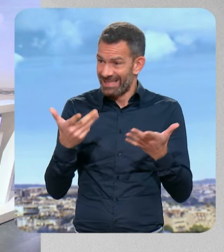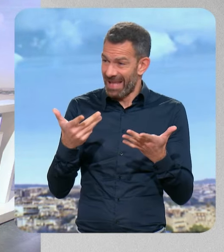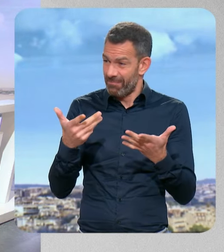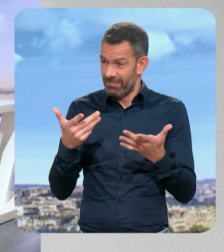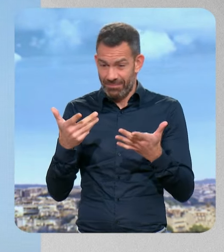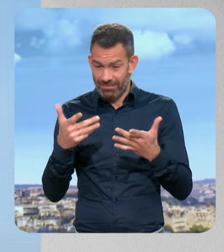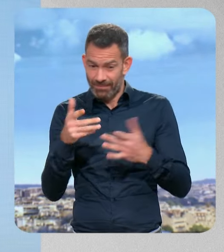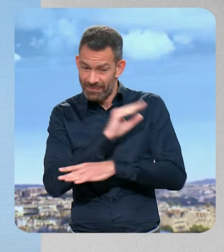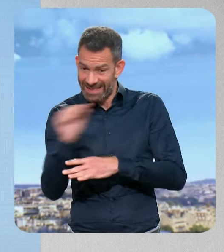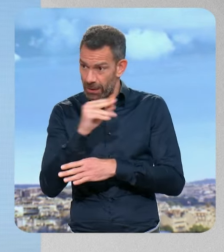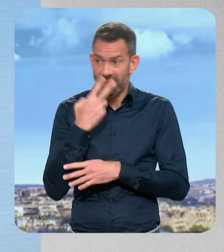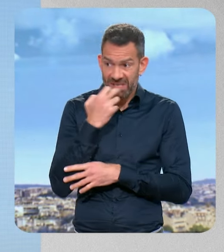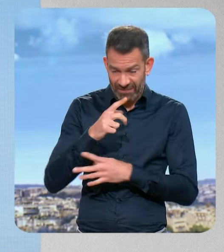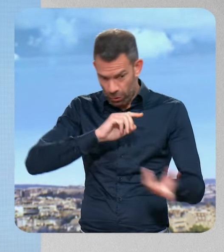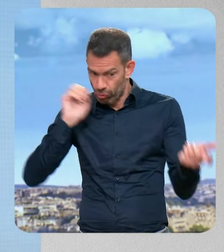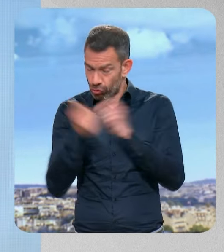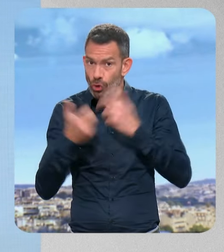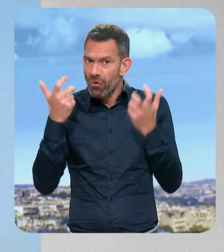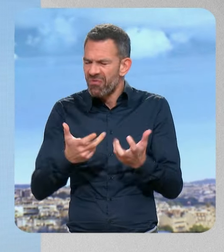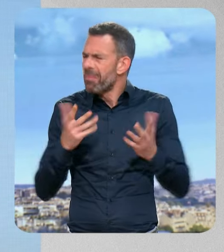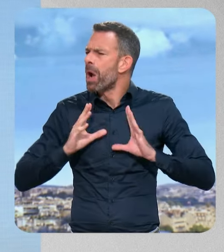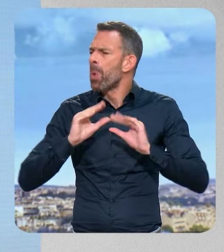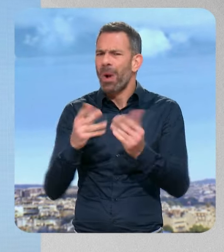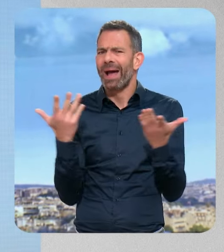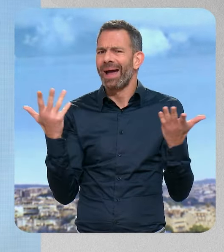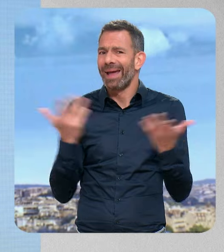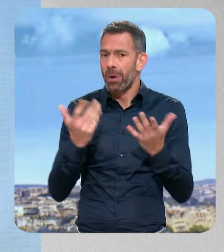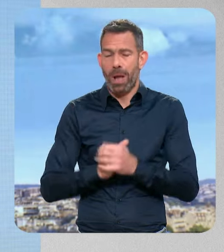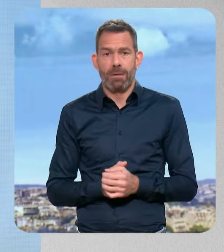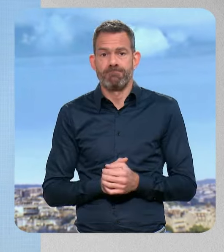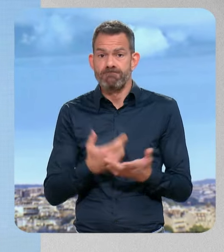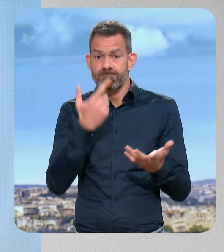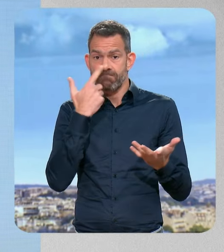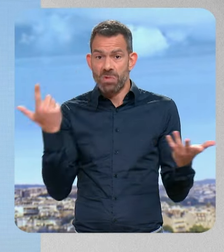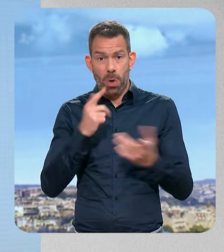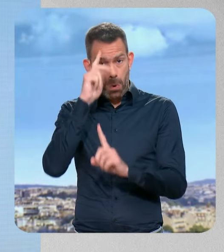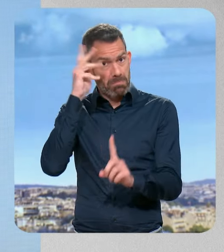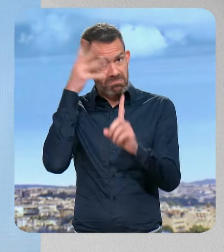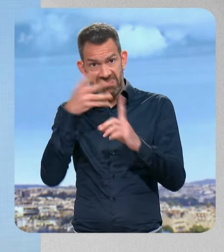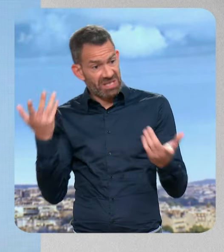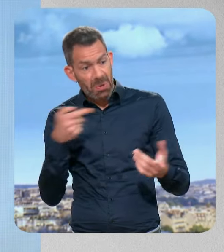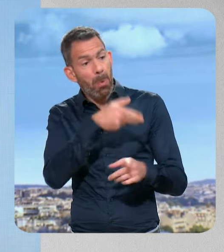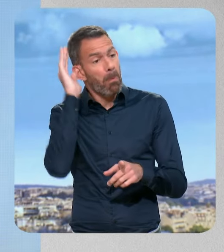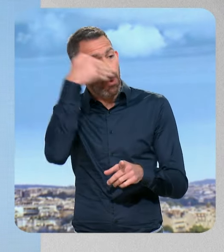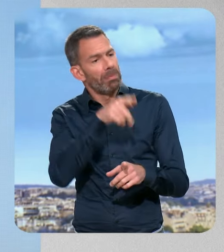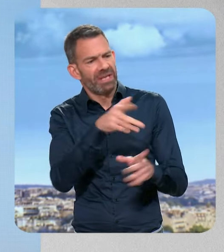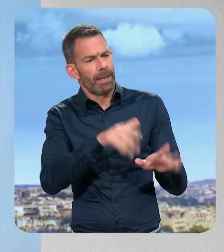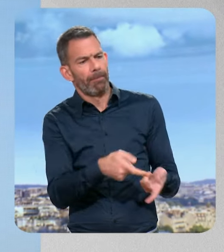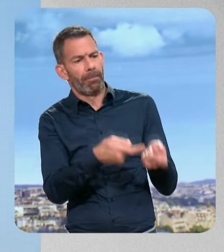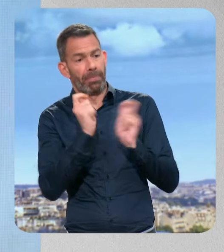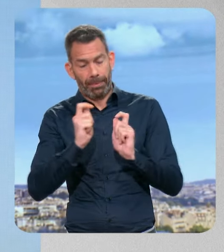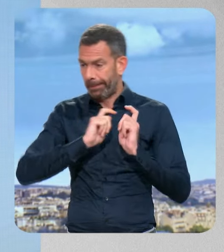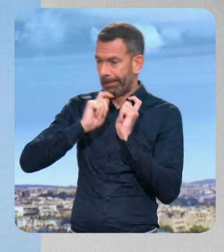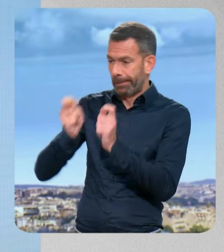civile aujourd'hui. Concrètement, ça veut dire quoi ? Qu'est-ce que vous comptez faire ? Est-ce que vous estimez qu'il des missions qui ne doivent plus relever, par exemple, des sapeurs-pompiers et au contraire d'autres